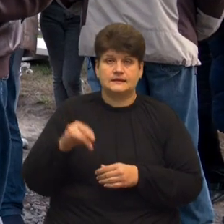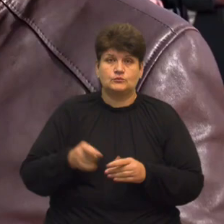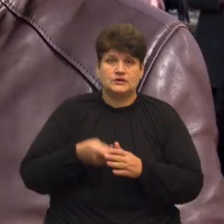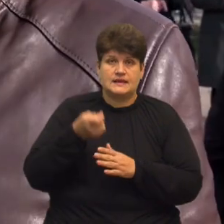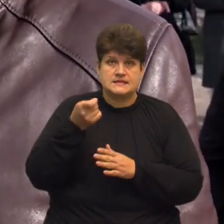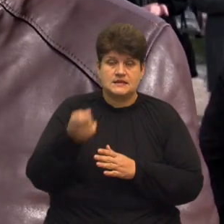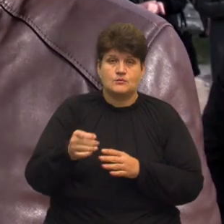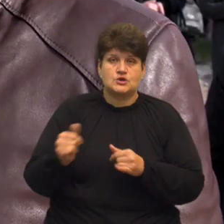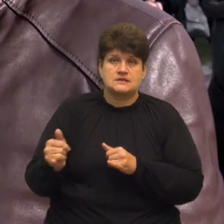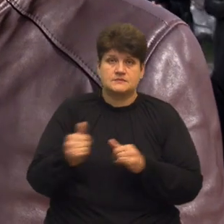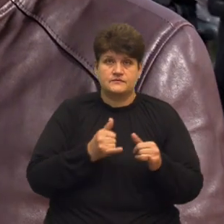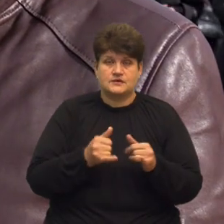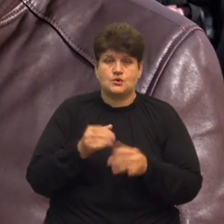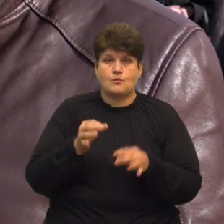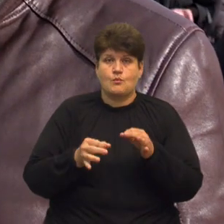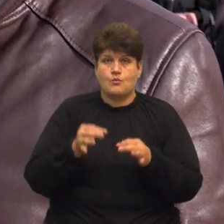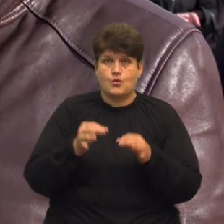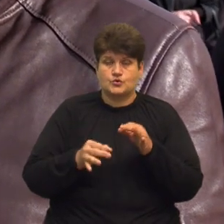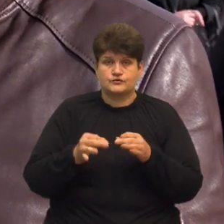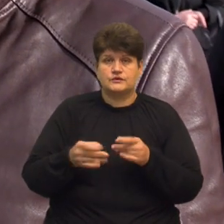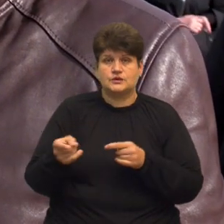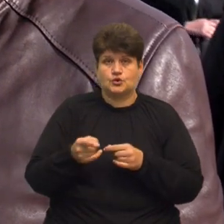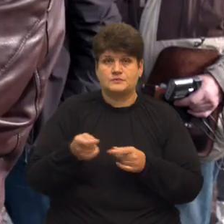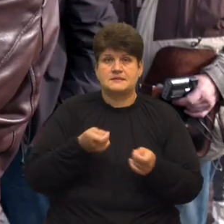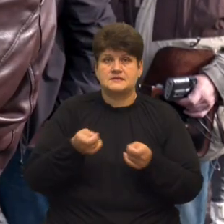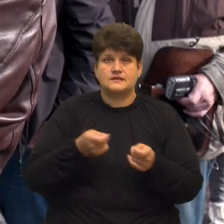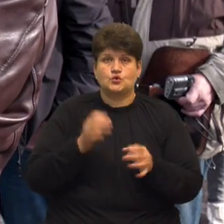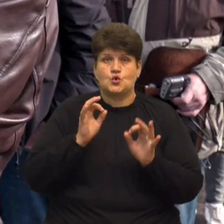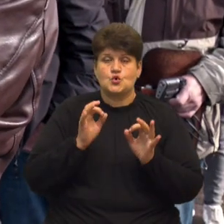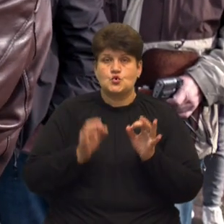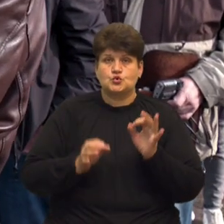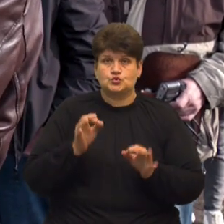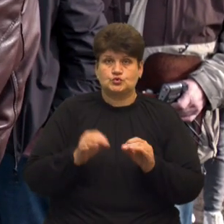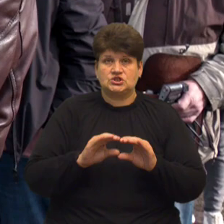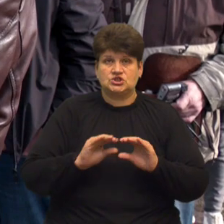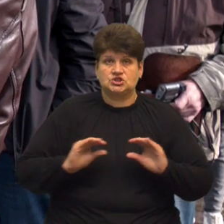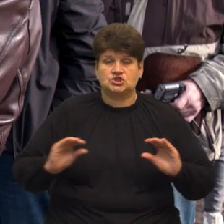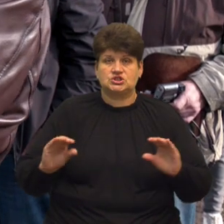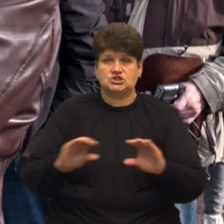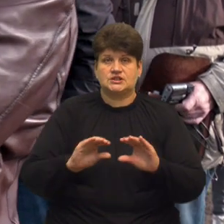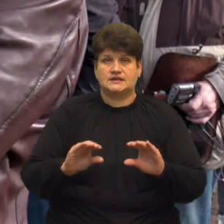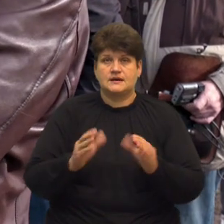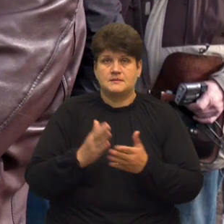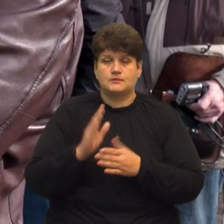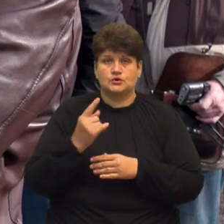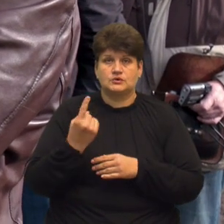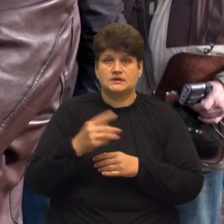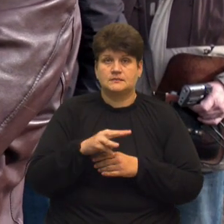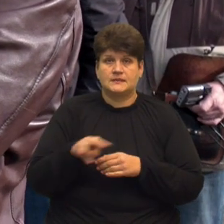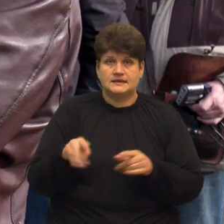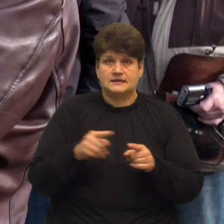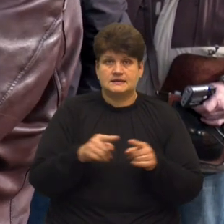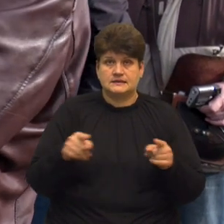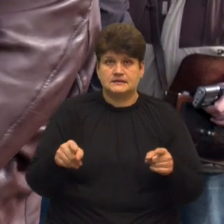заяву про забезпечення позову до Тернопільського адміністративного суду Ширина гробу має бути метр на 20,